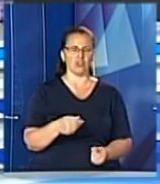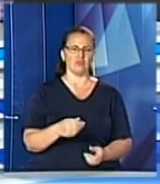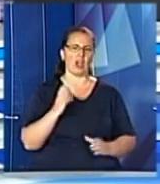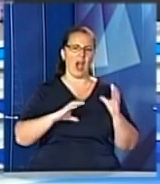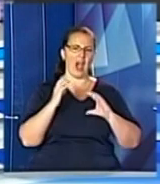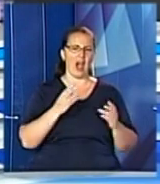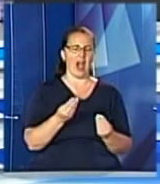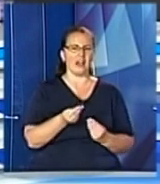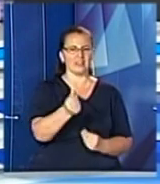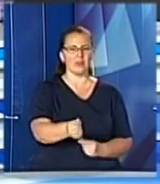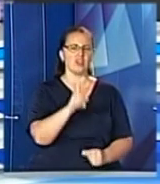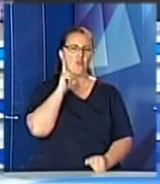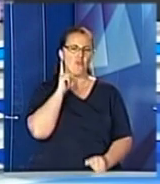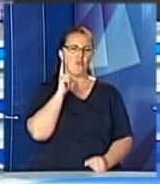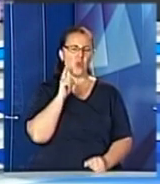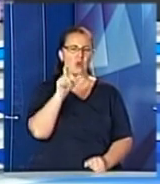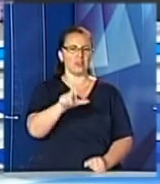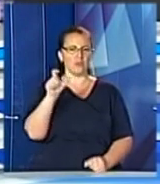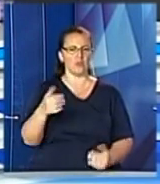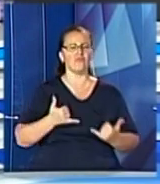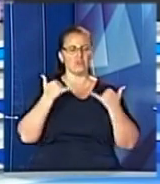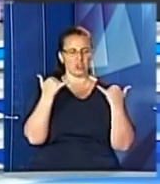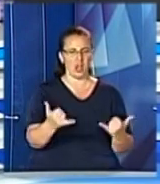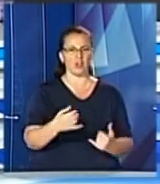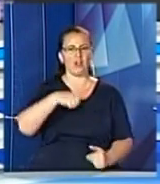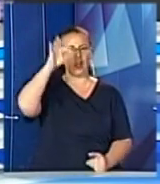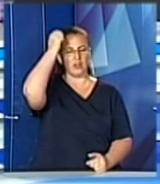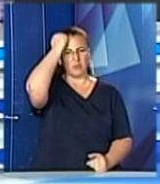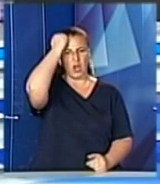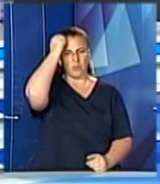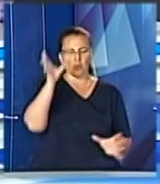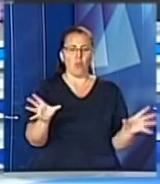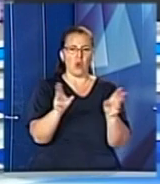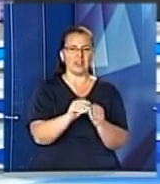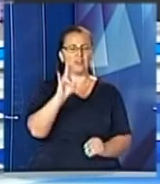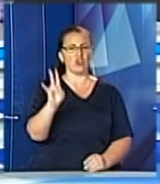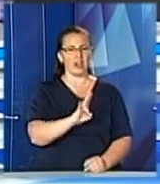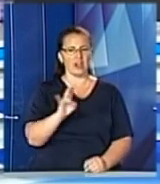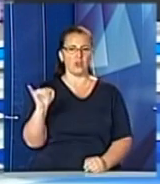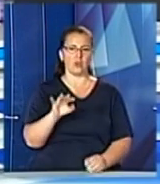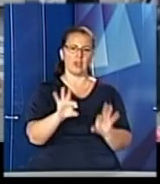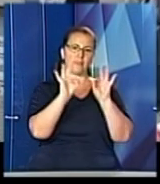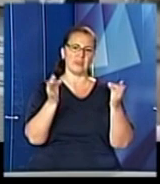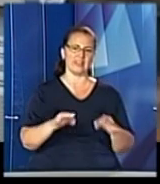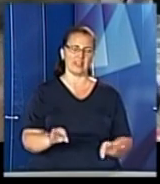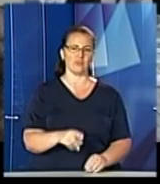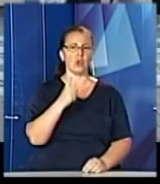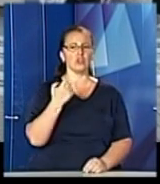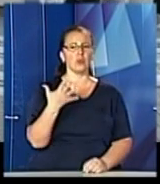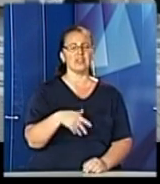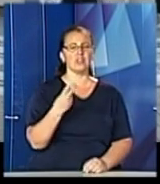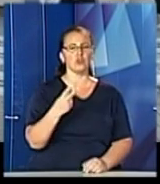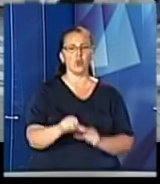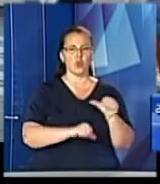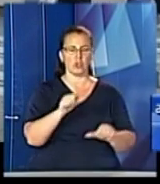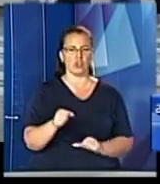художникам. Відтак, вшанували його пам'ять, вирішили, поєднавши релігію з мистецтвом. 152-гу